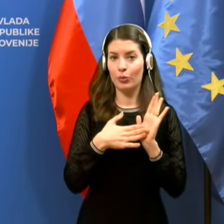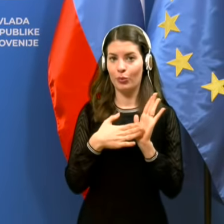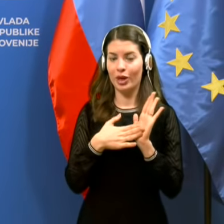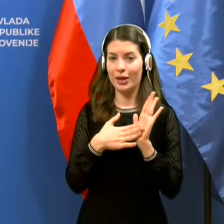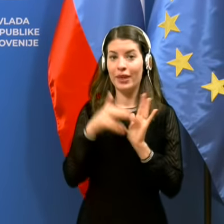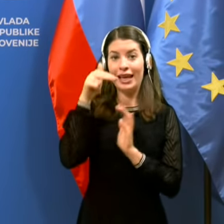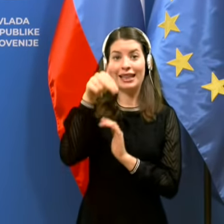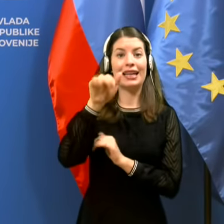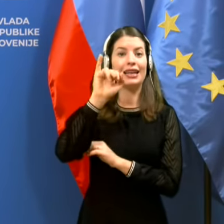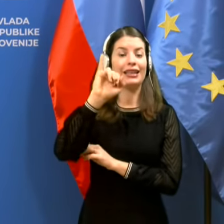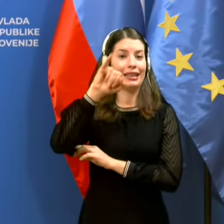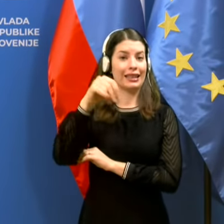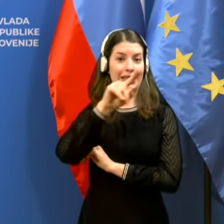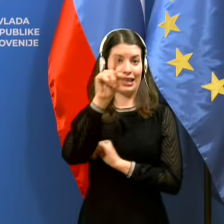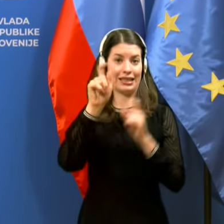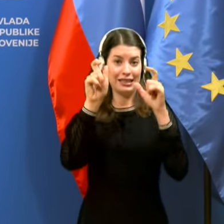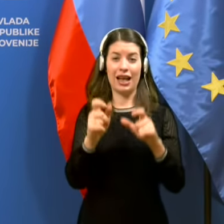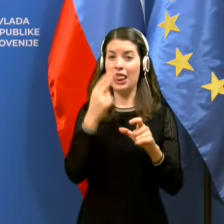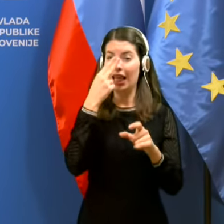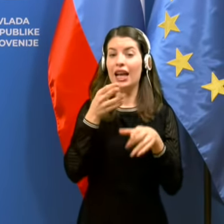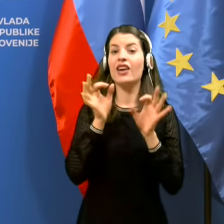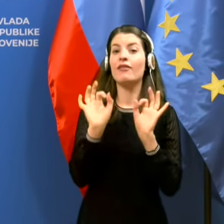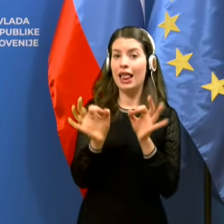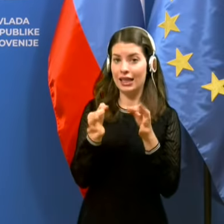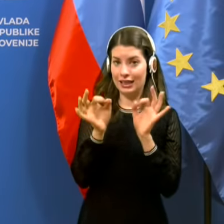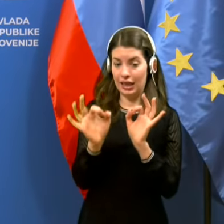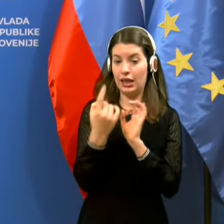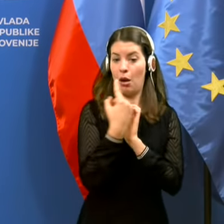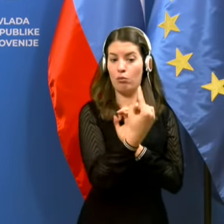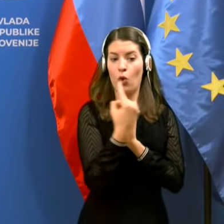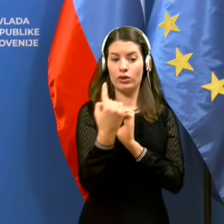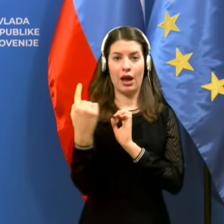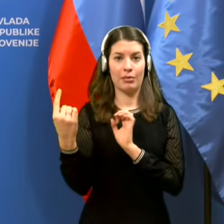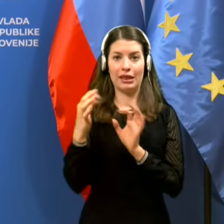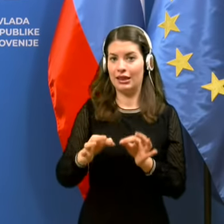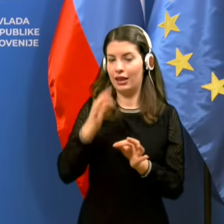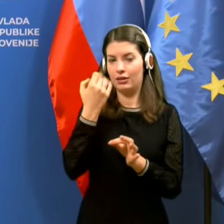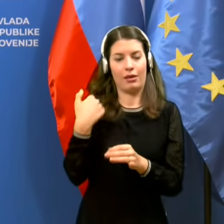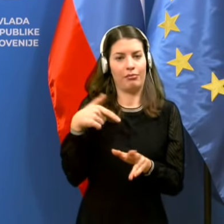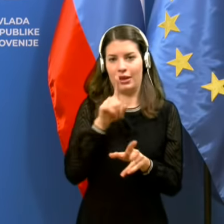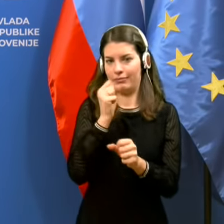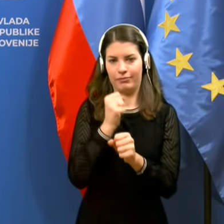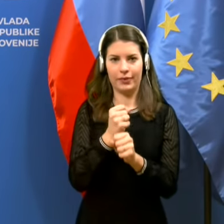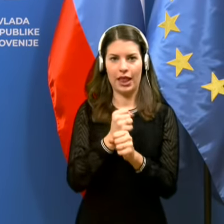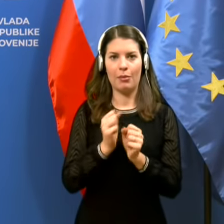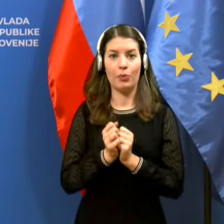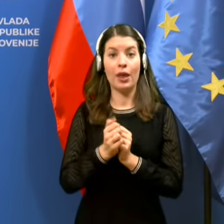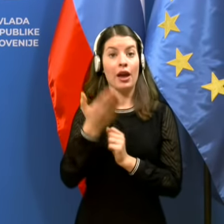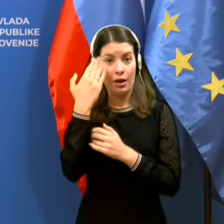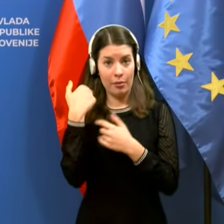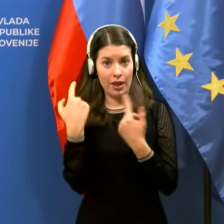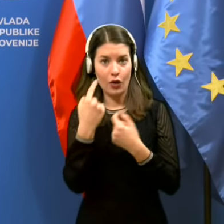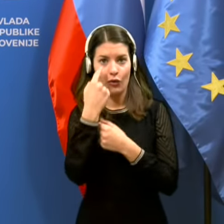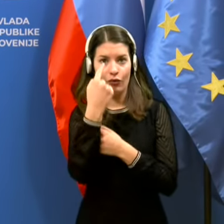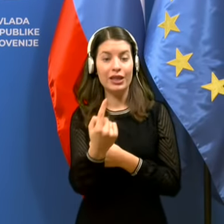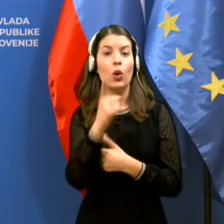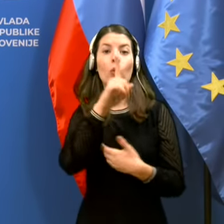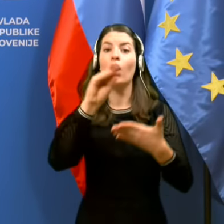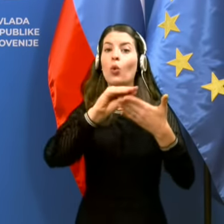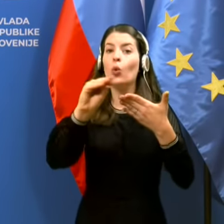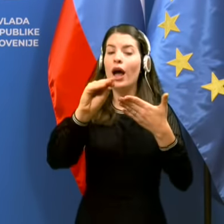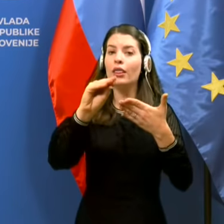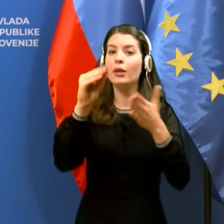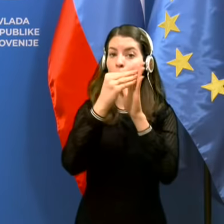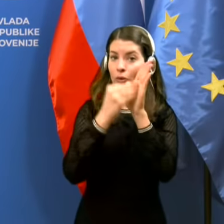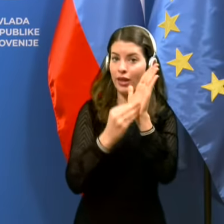v nacionalni šiv za javno zdravje, glede same kvalitete posamečnega testa, v to pač namoramo stopati. Ste pa vidu, da smo iz neuradnih podatkov